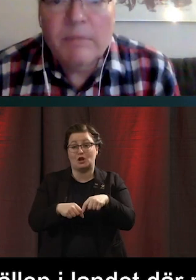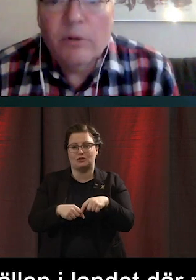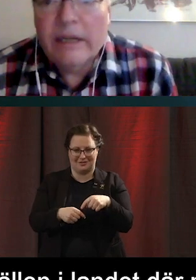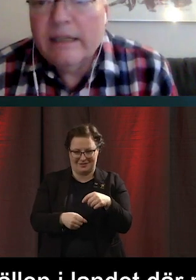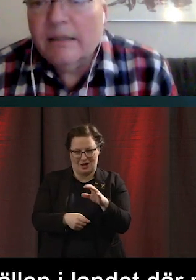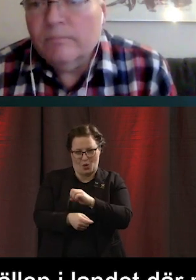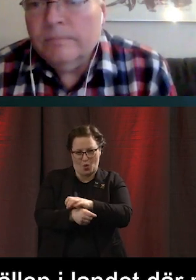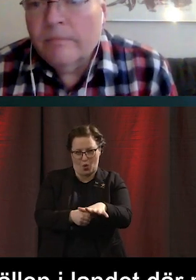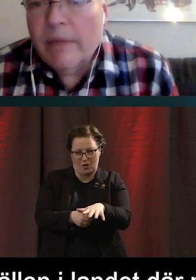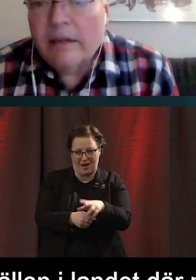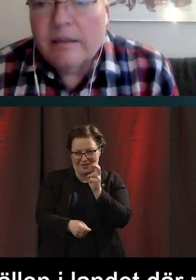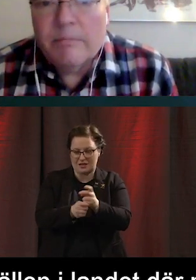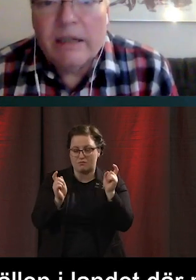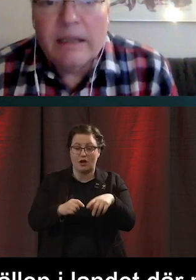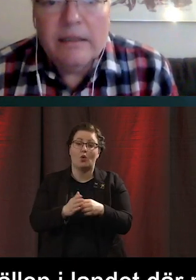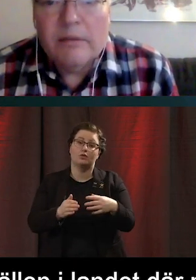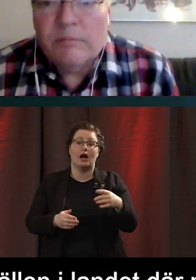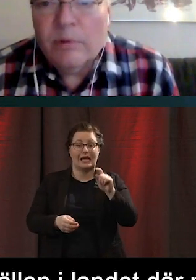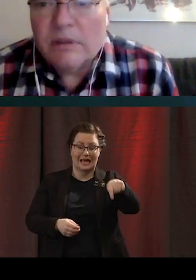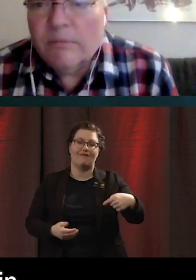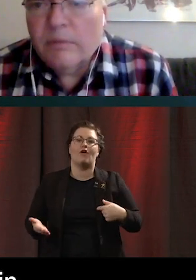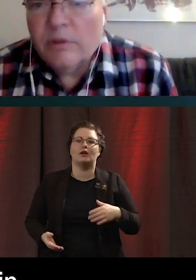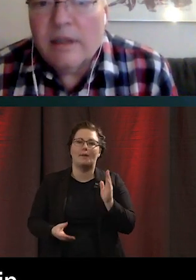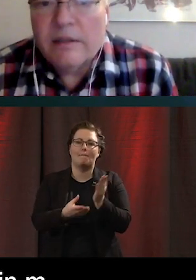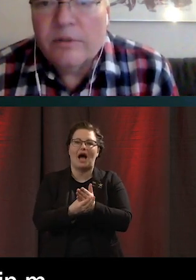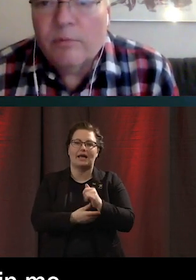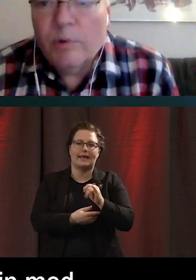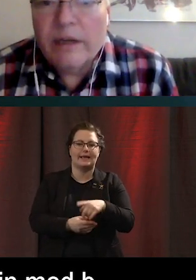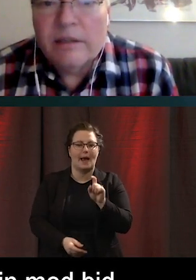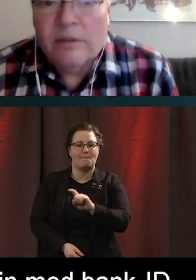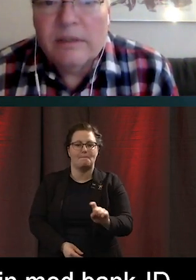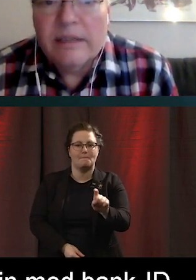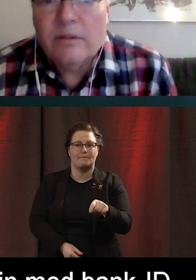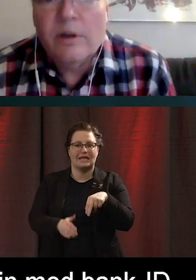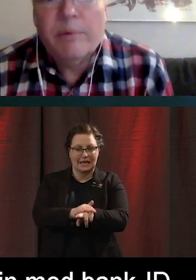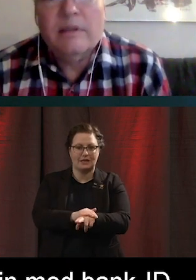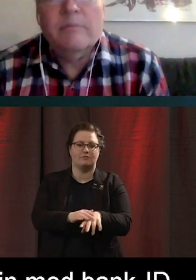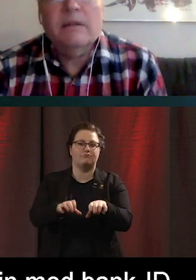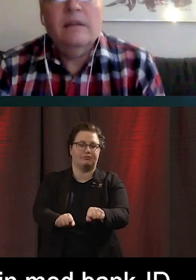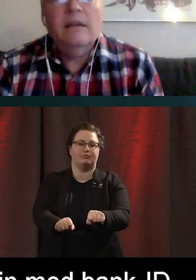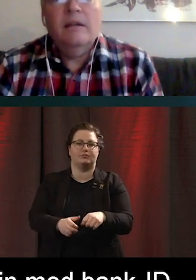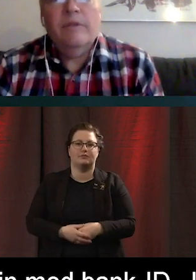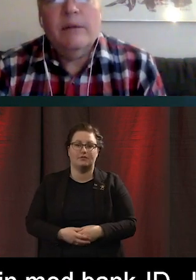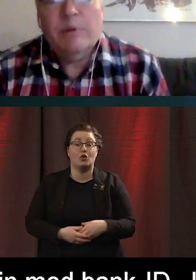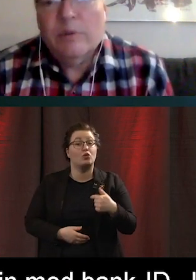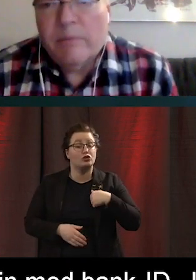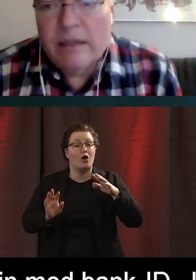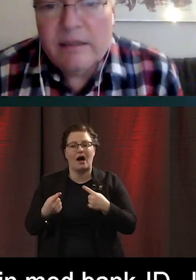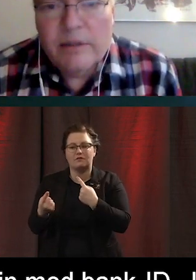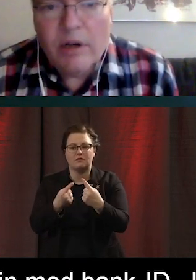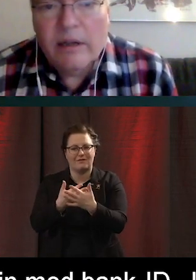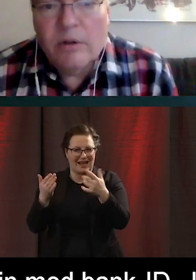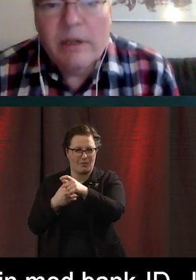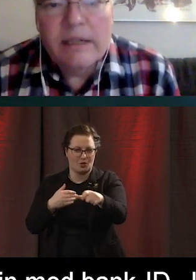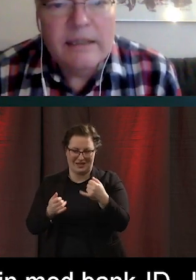krävs att man loggar in med sitt bank-ID på någonstans och bokar ett sådant test. Och jag har pratat med flera personer de